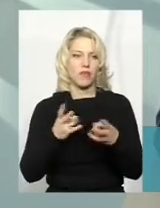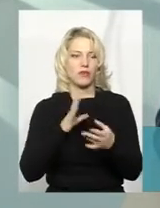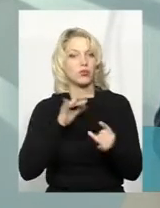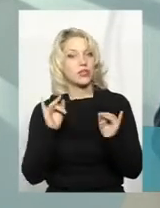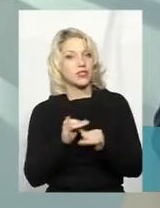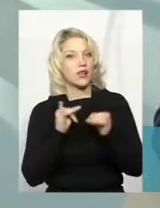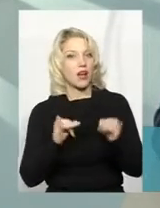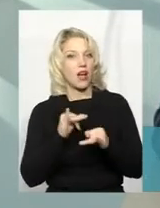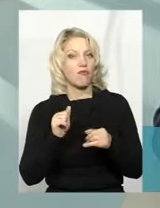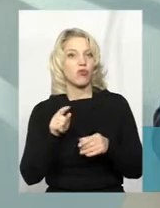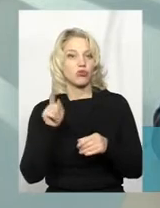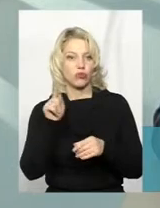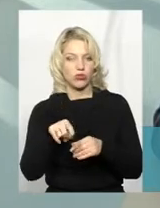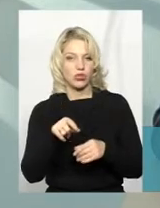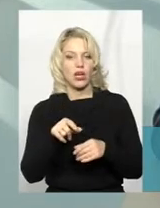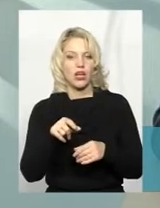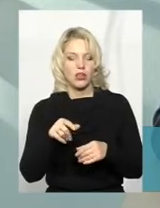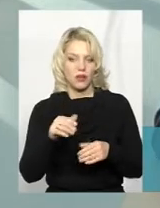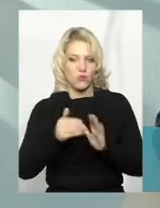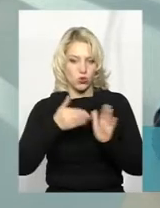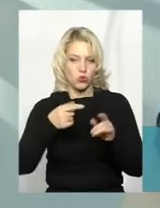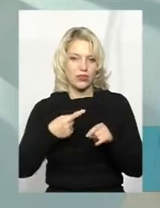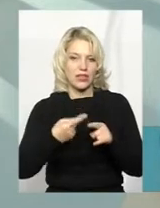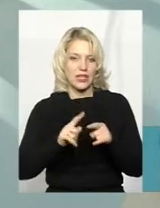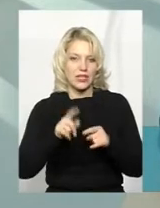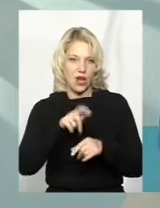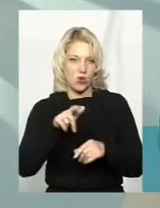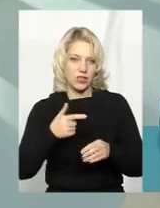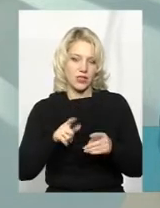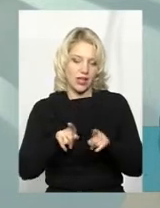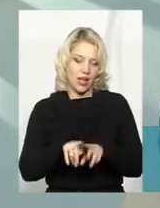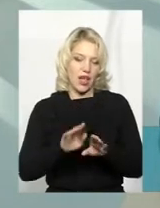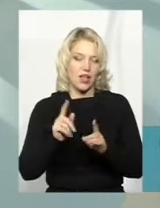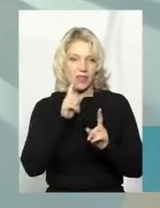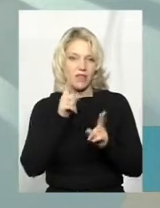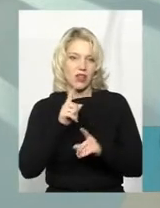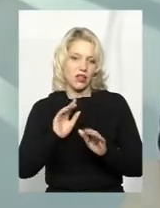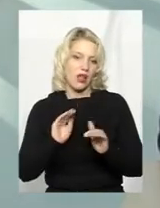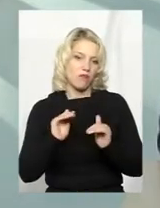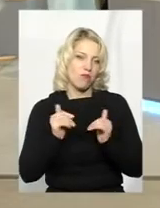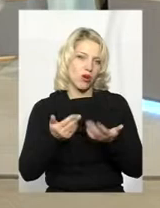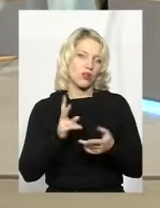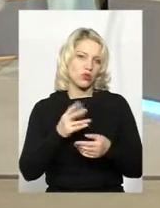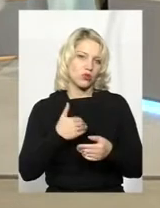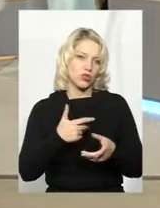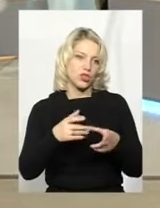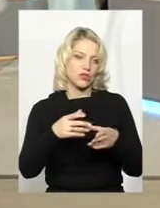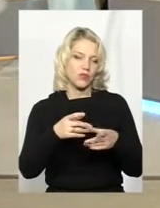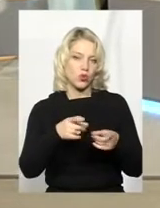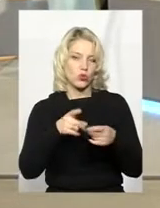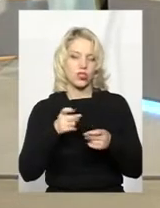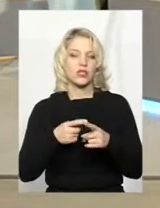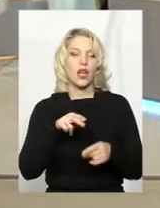цікаво, і тоді на це відгукнуться люди. Це така порада невелика тим, хто захоче долучитись. Портал створений у